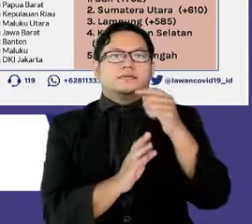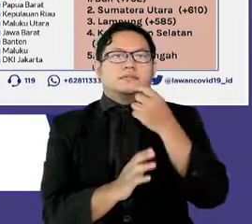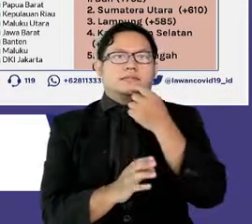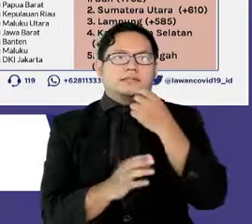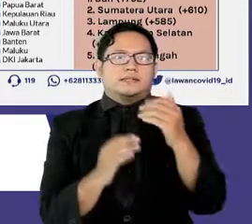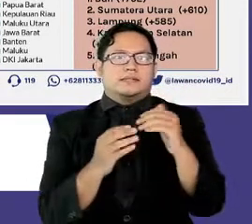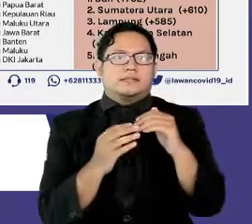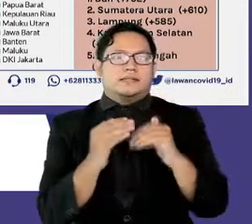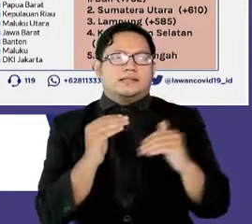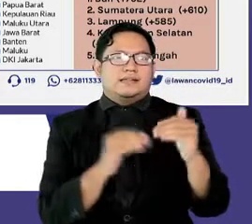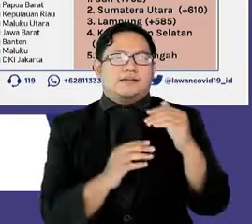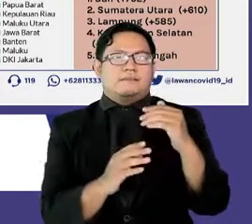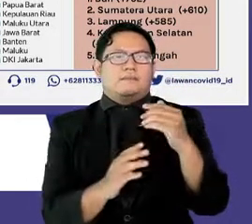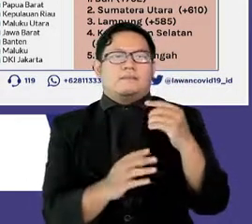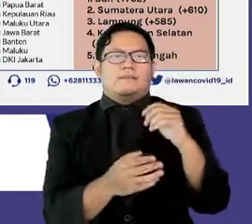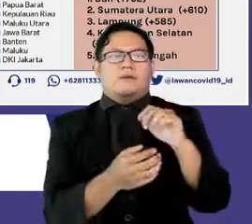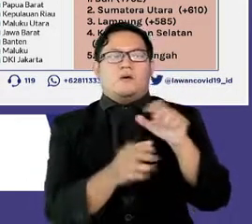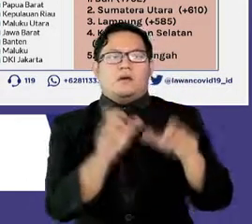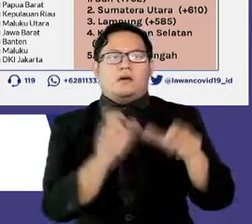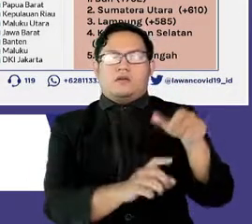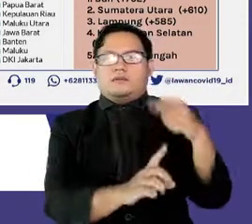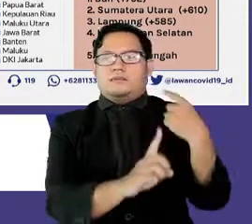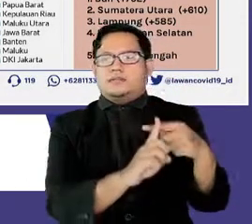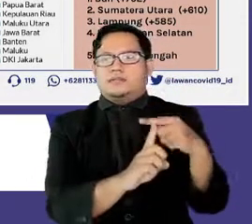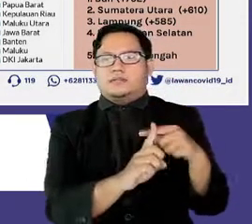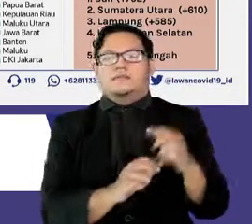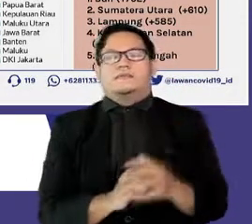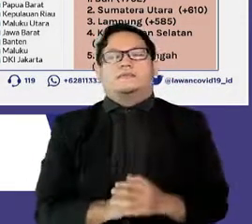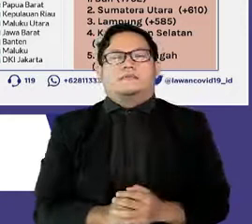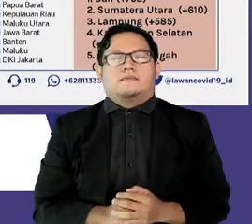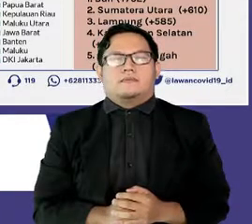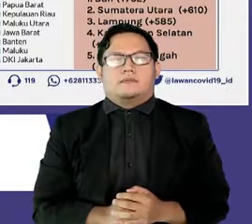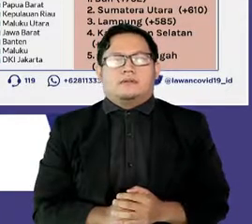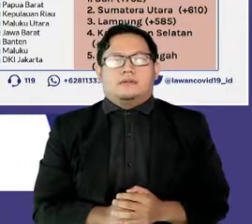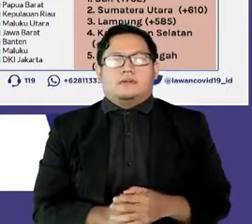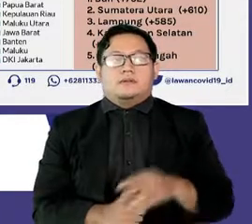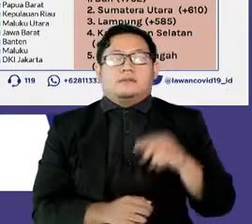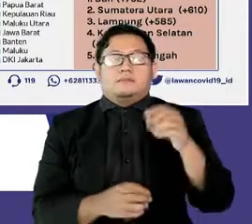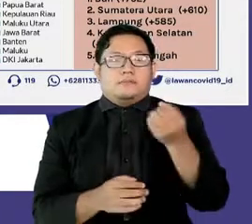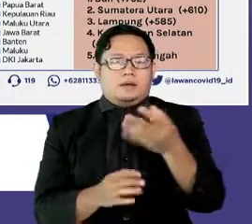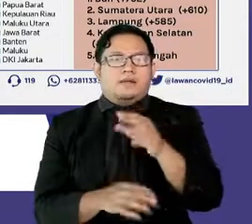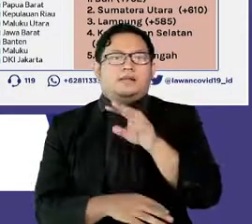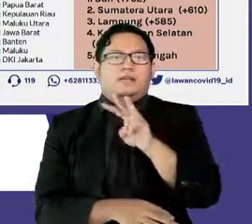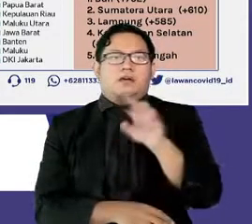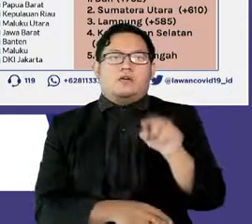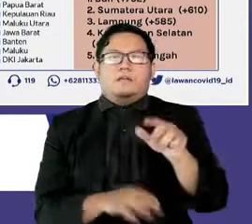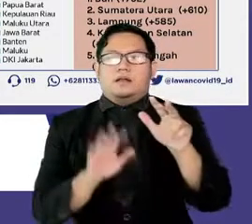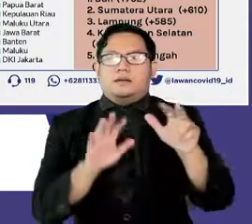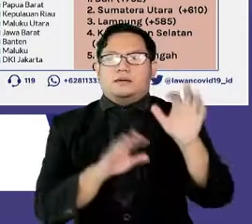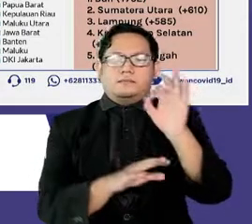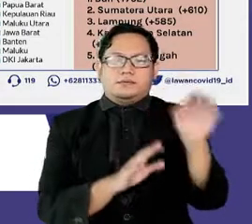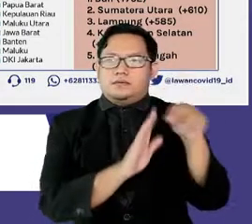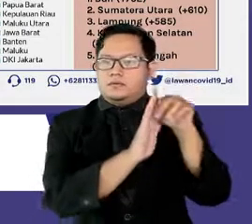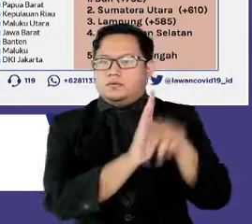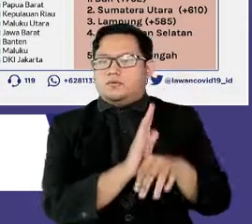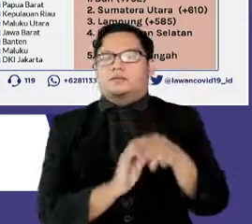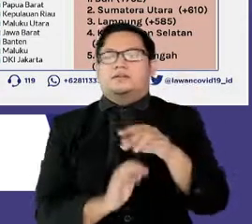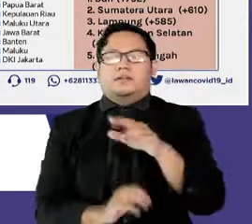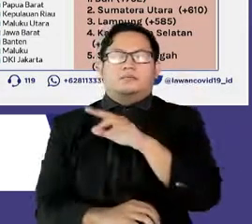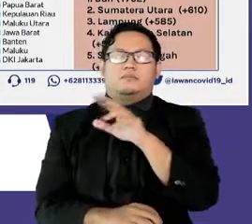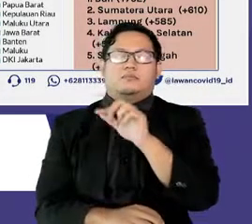bulanan, yaitu 18,38 persen dari sebelumnya di bulan Juli mencapai